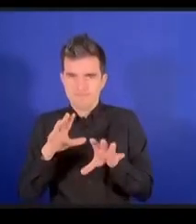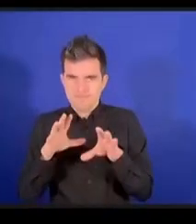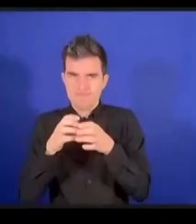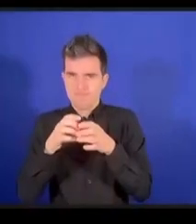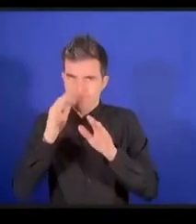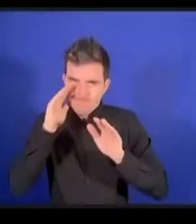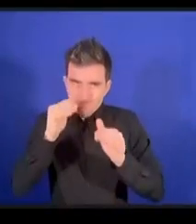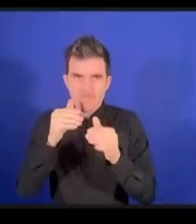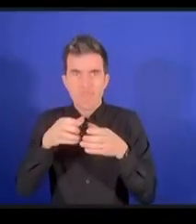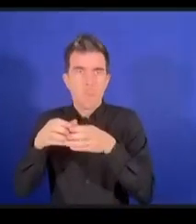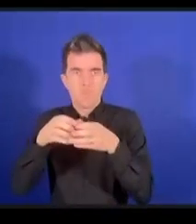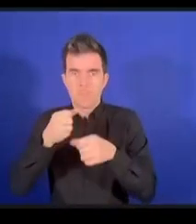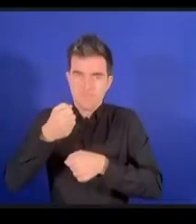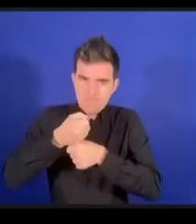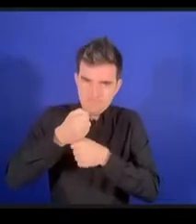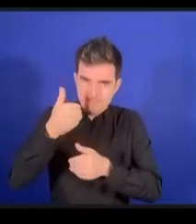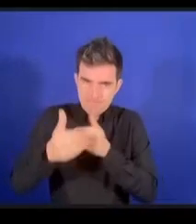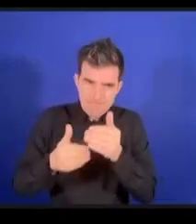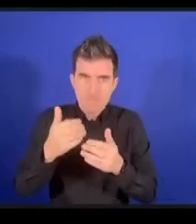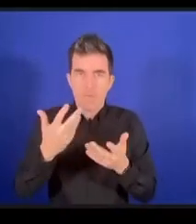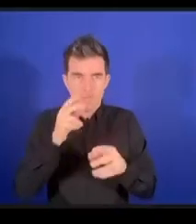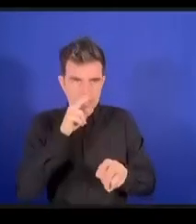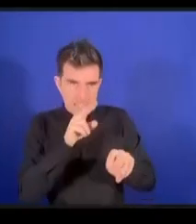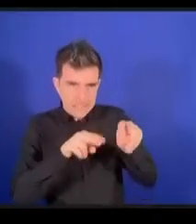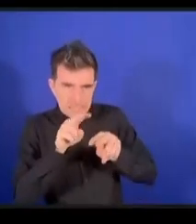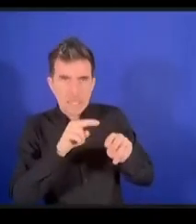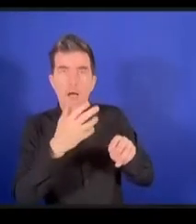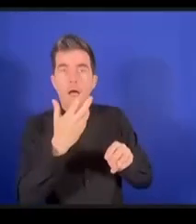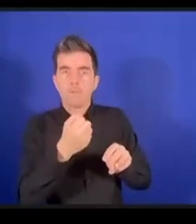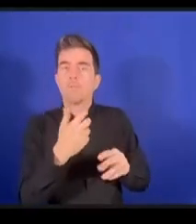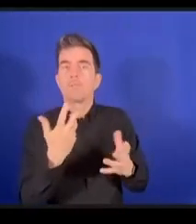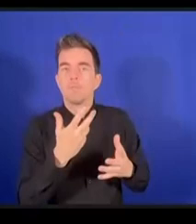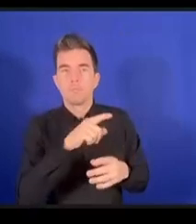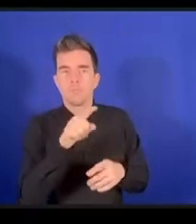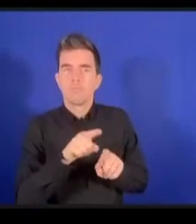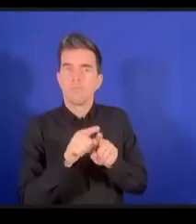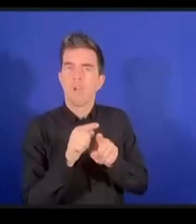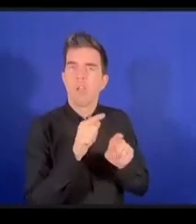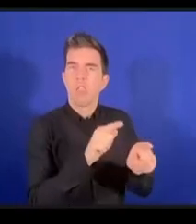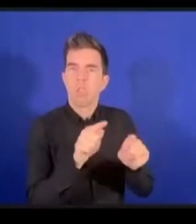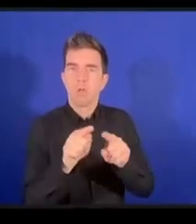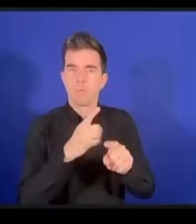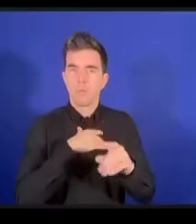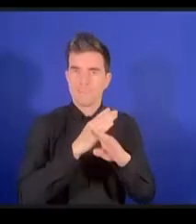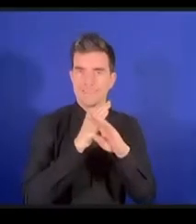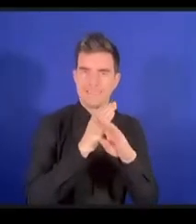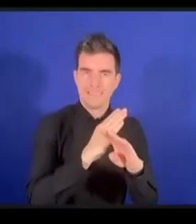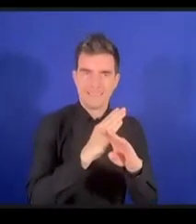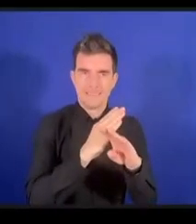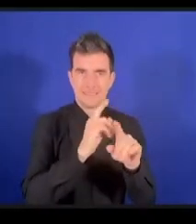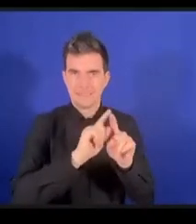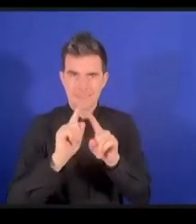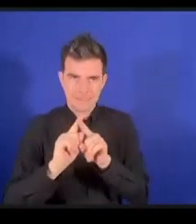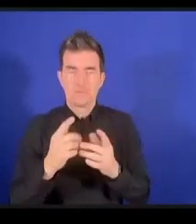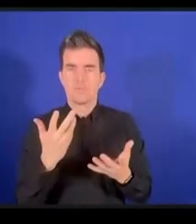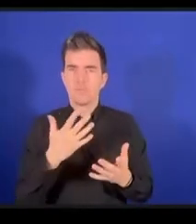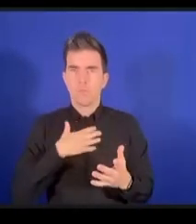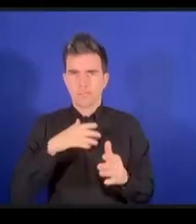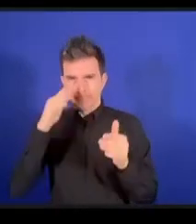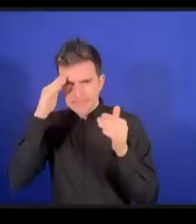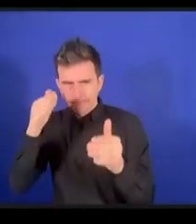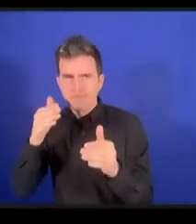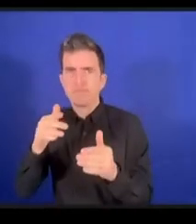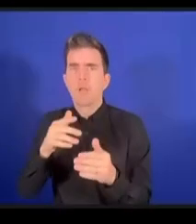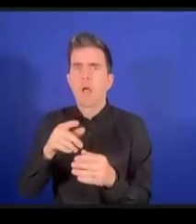nous avons aussi un travail très focalisé pour qu'il se concentre sur des problèmes